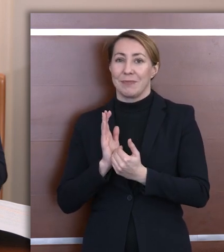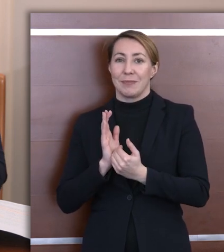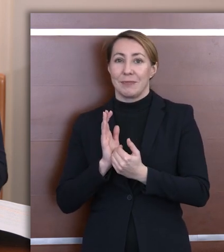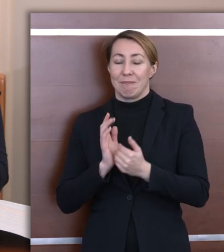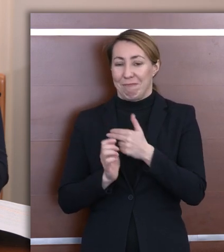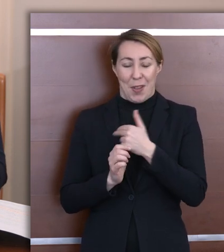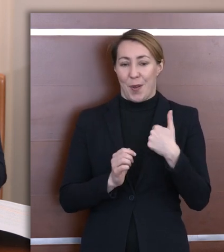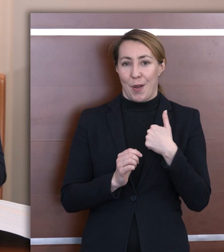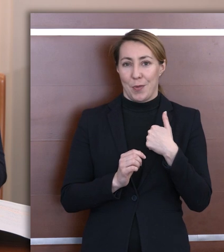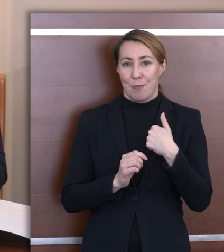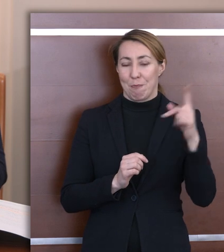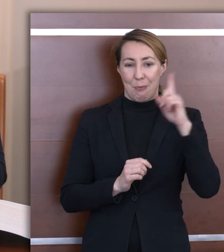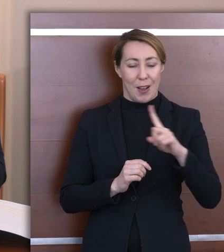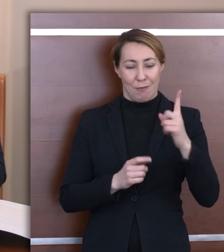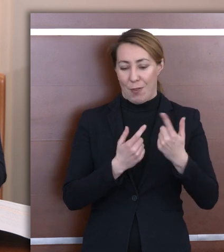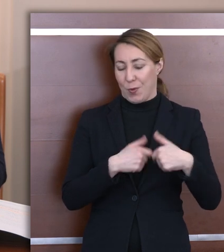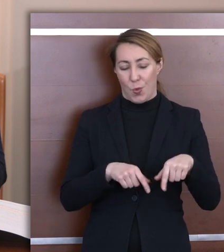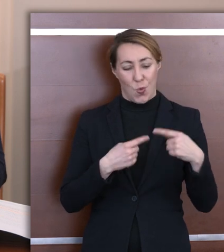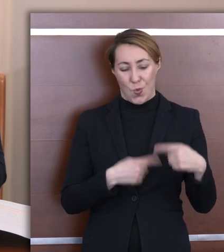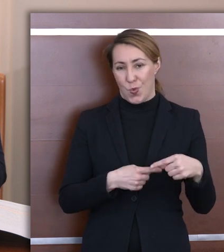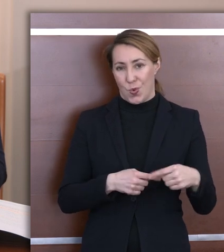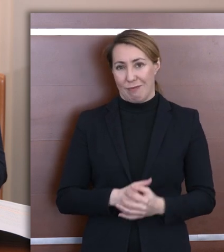Państwo spełnione, zapewnione.